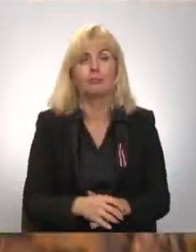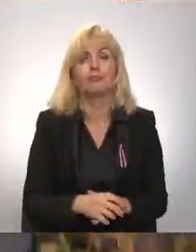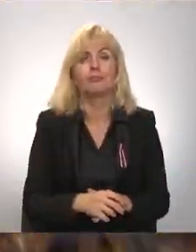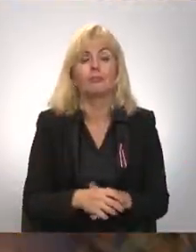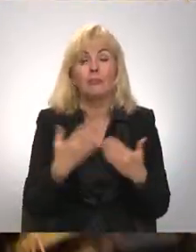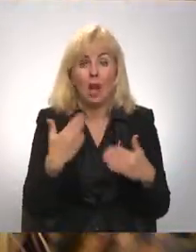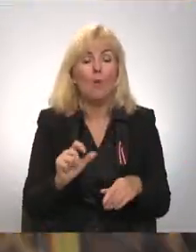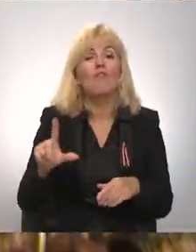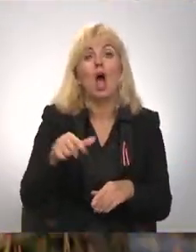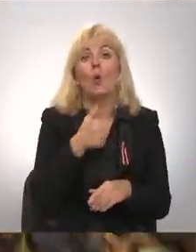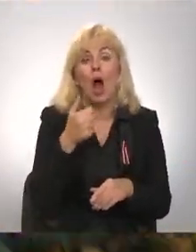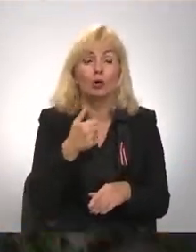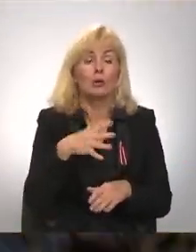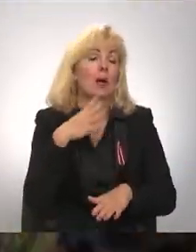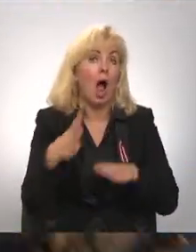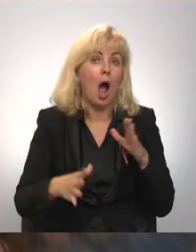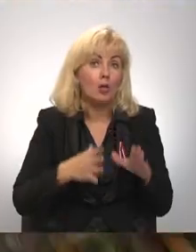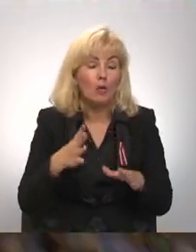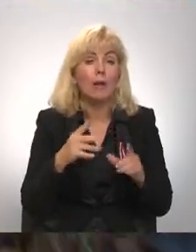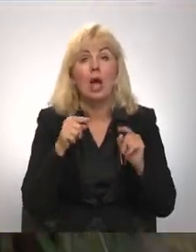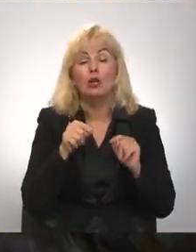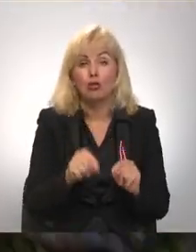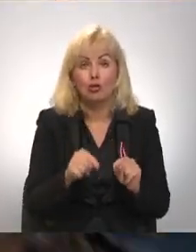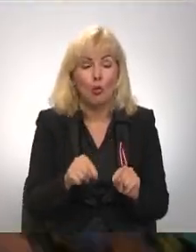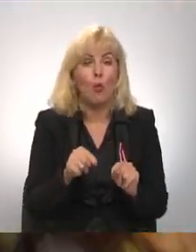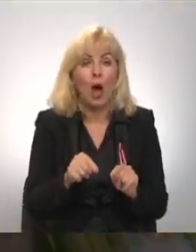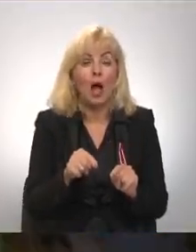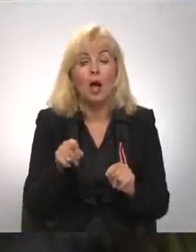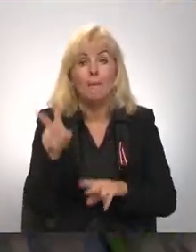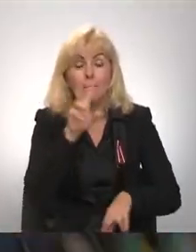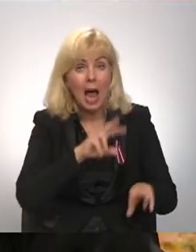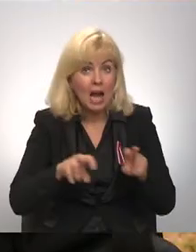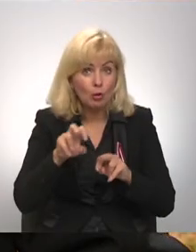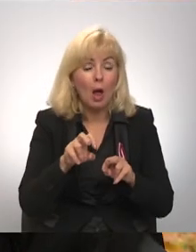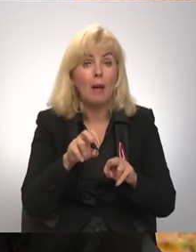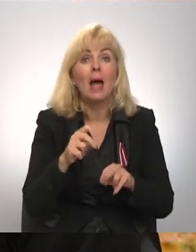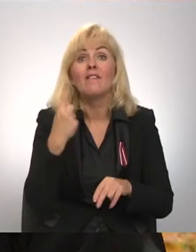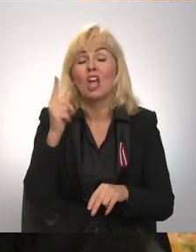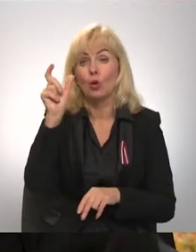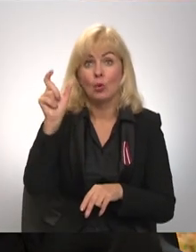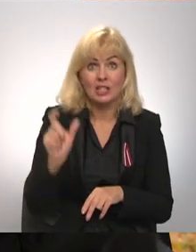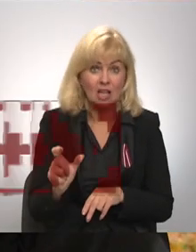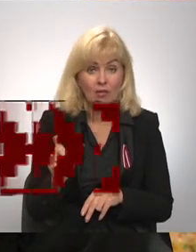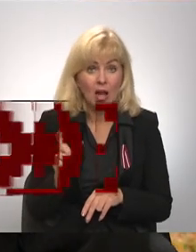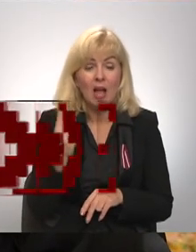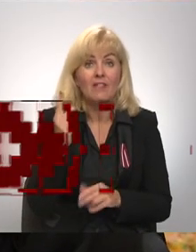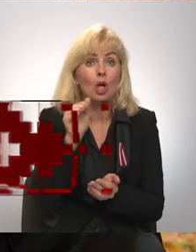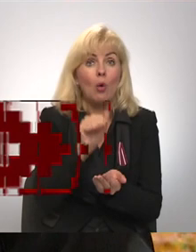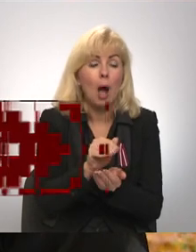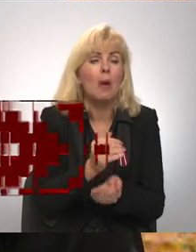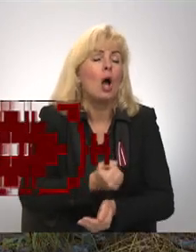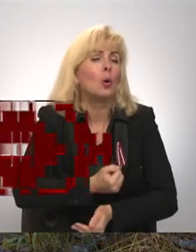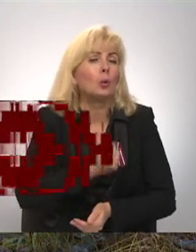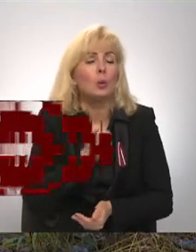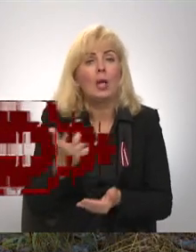Jau vairākas gadus mēs gatavojamies šiem meklējumiem, jo vienu cilvēku, vienu abedījumu ir ļoti, ļoti